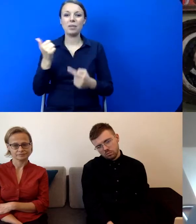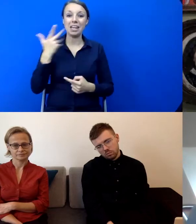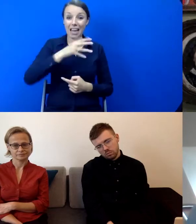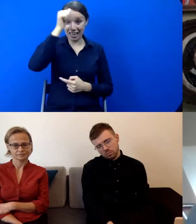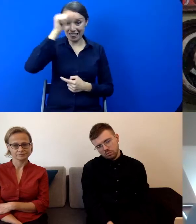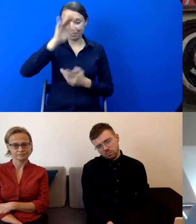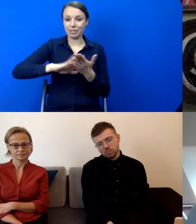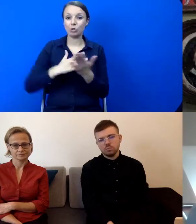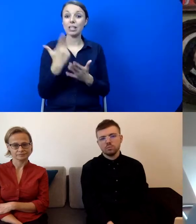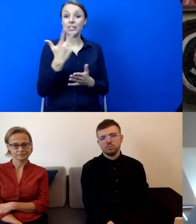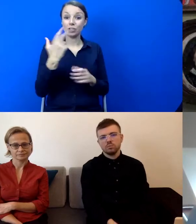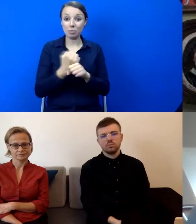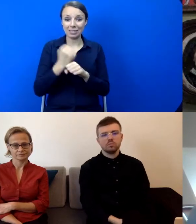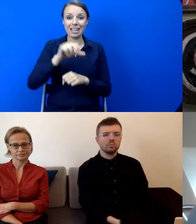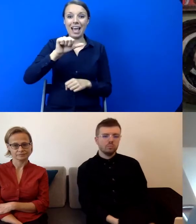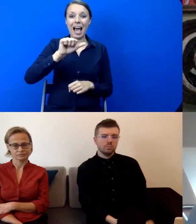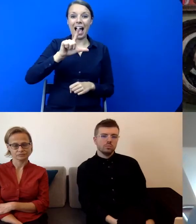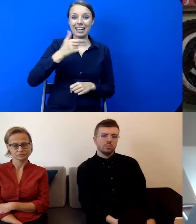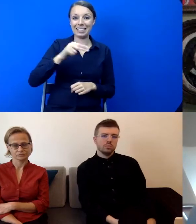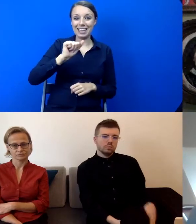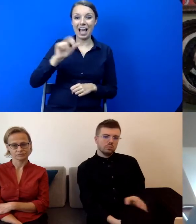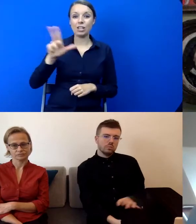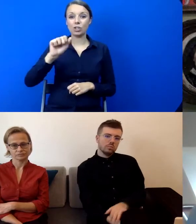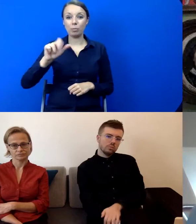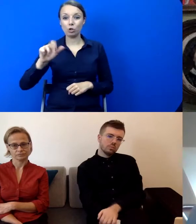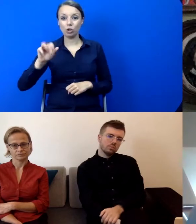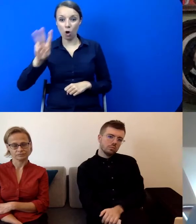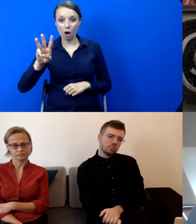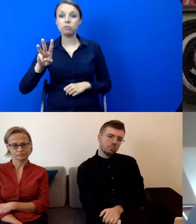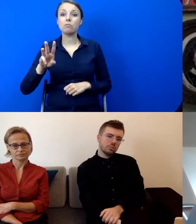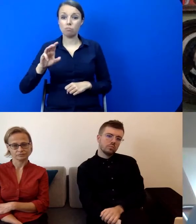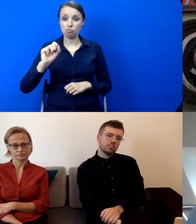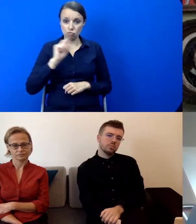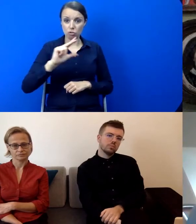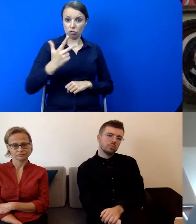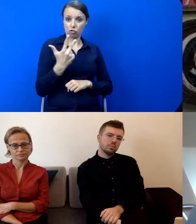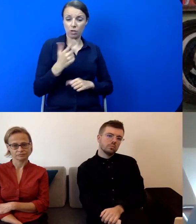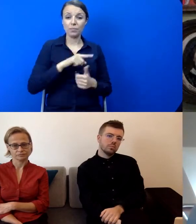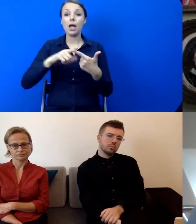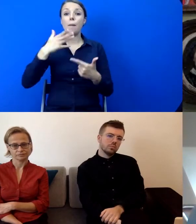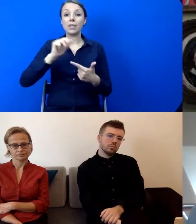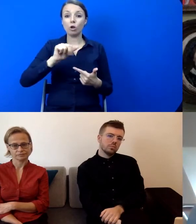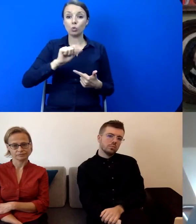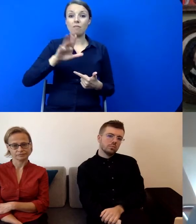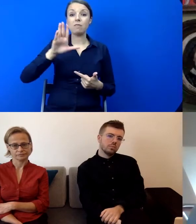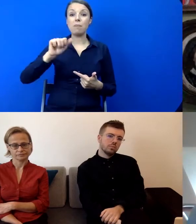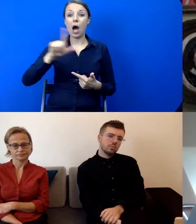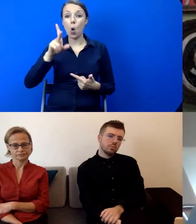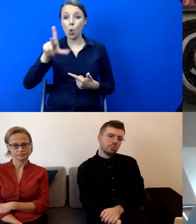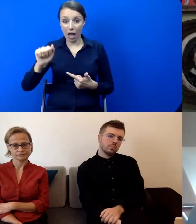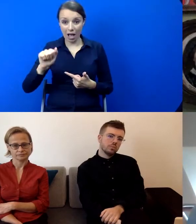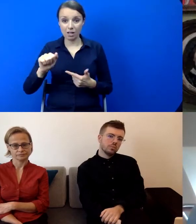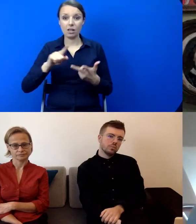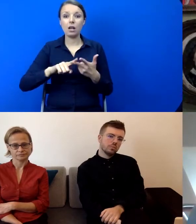które mamy. Aliny Szapocznikow, prace Mirosława Bałki, prace artystów z